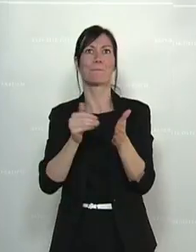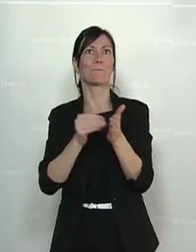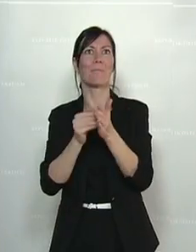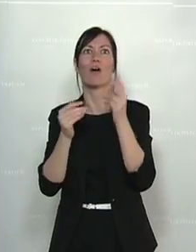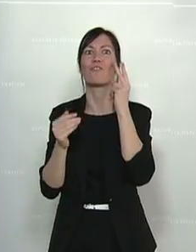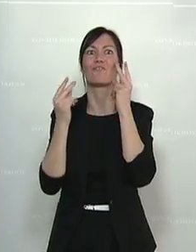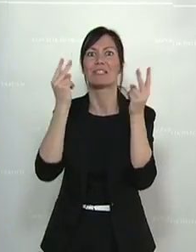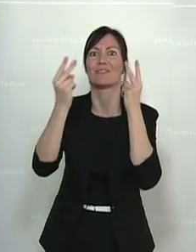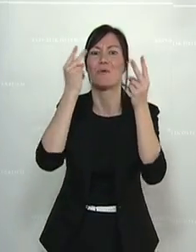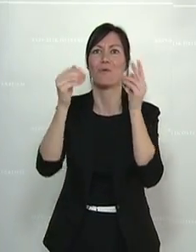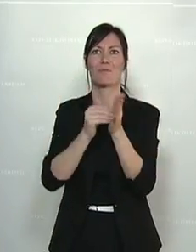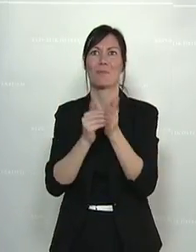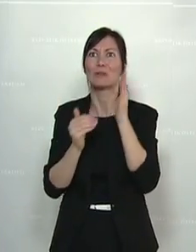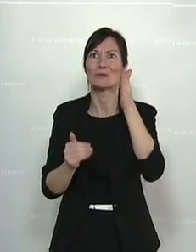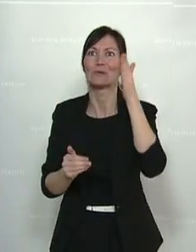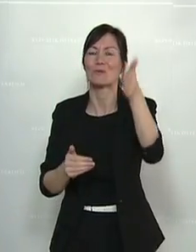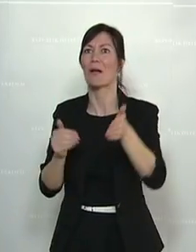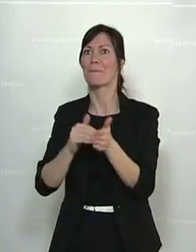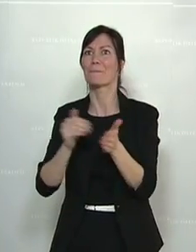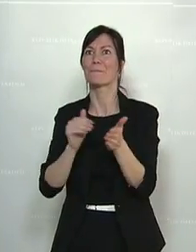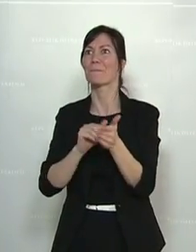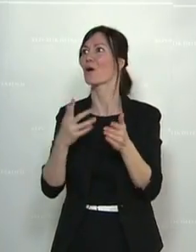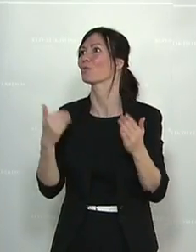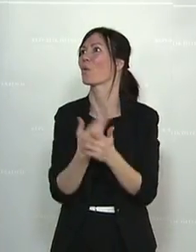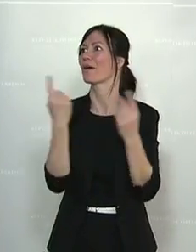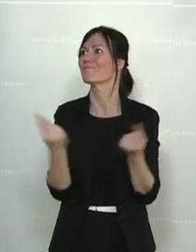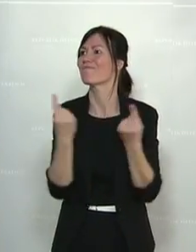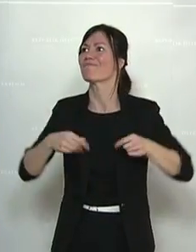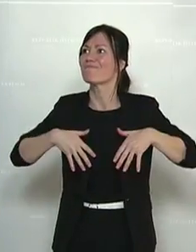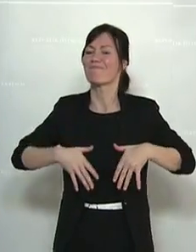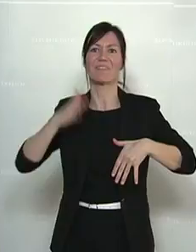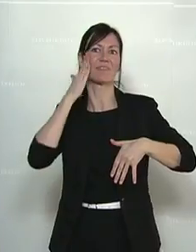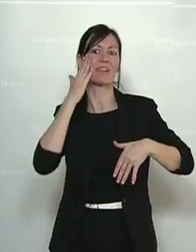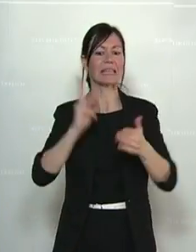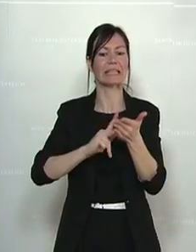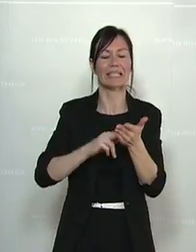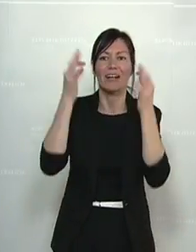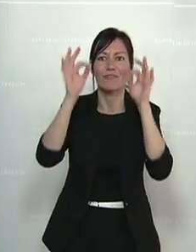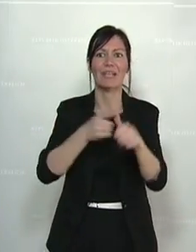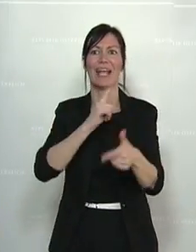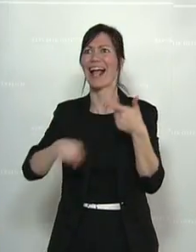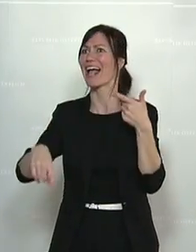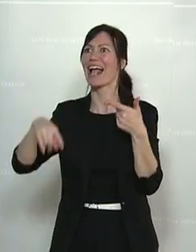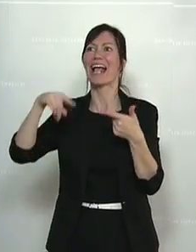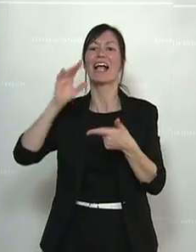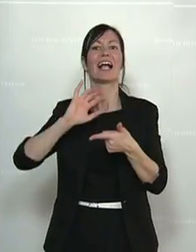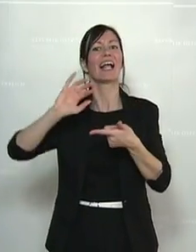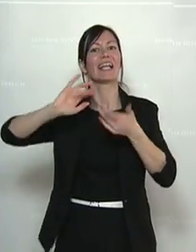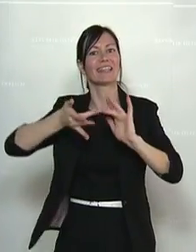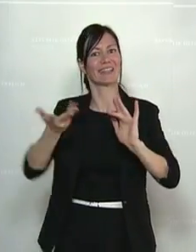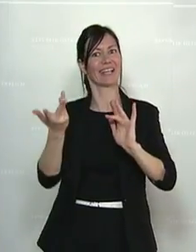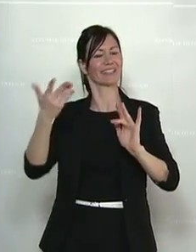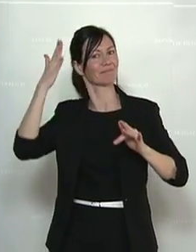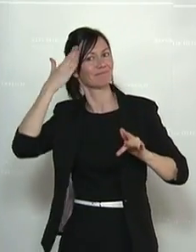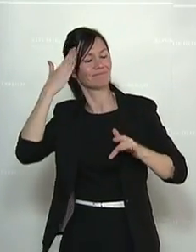auf dem Papier stehen. Zum Erwerb von digitalen Fähigkeiten, für IT-Kenntnisse, für das Umsatteln in einem Pflegeberuf. Und dazu brauchen wir